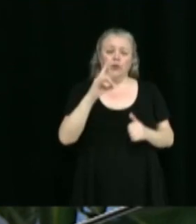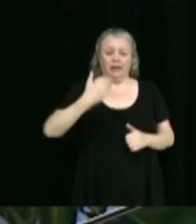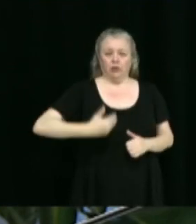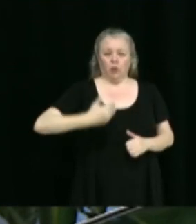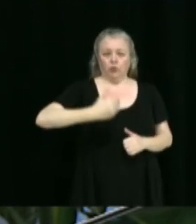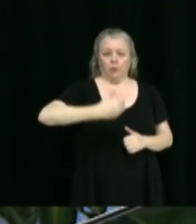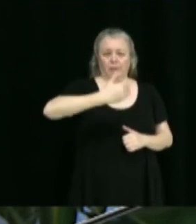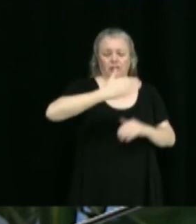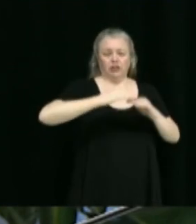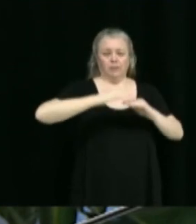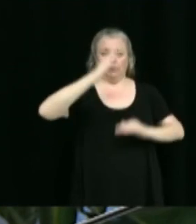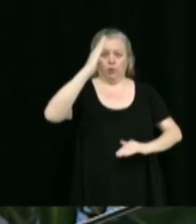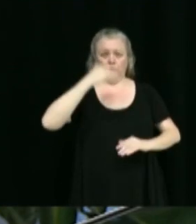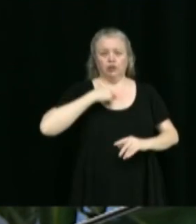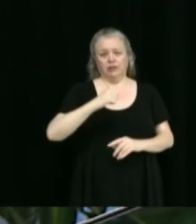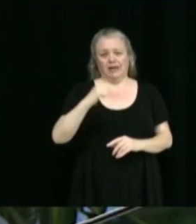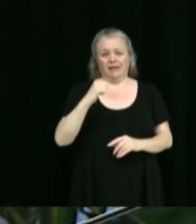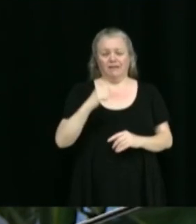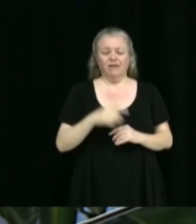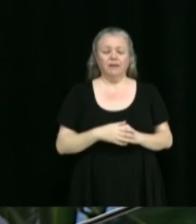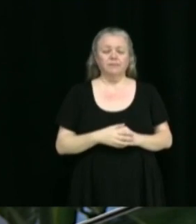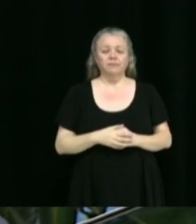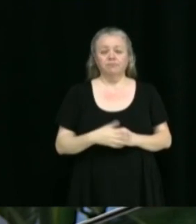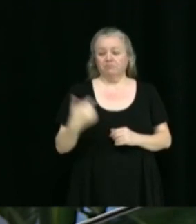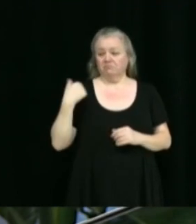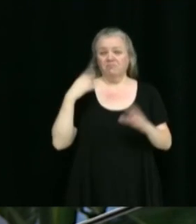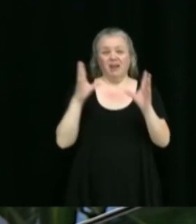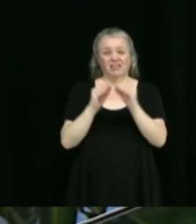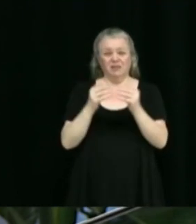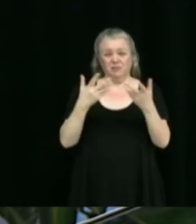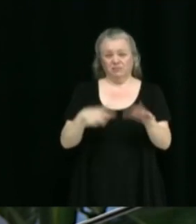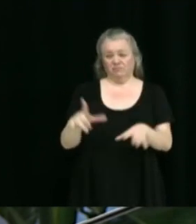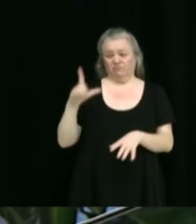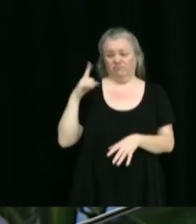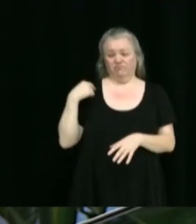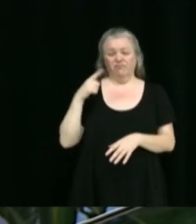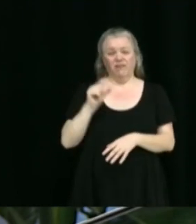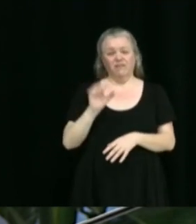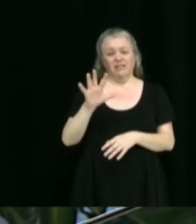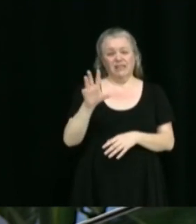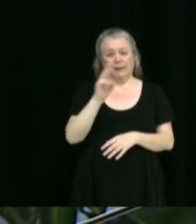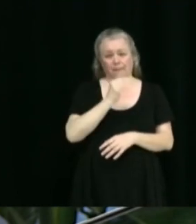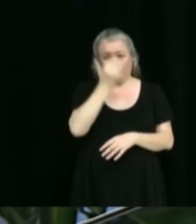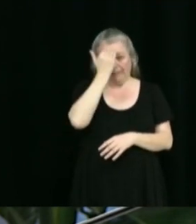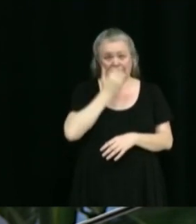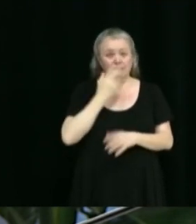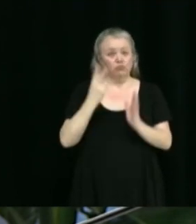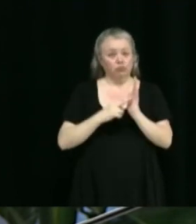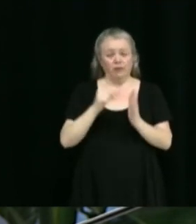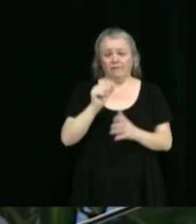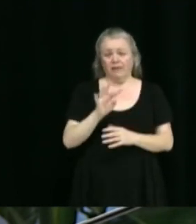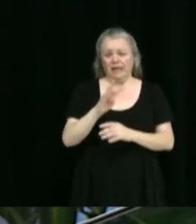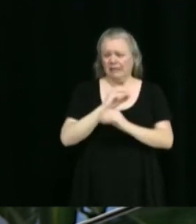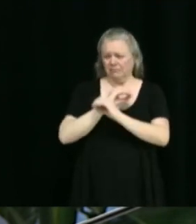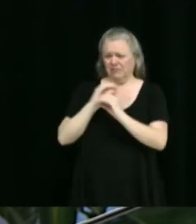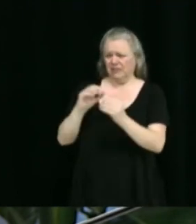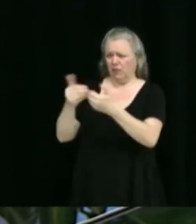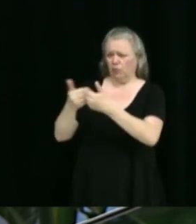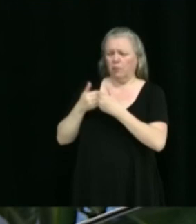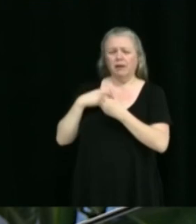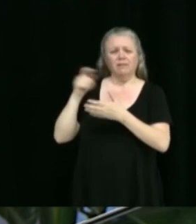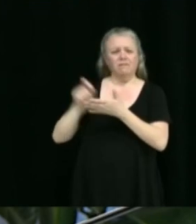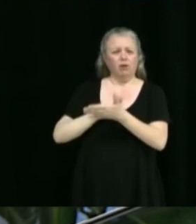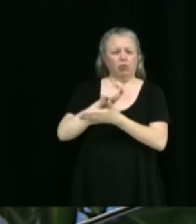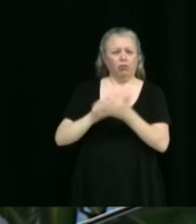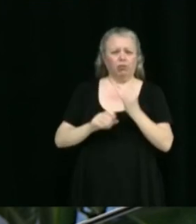que l'Assemblée publique de consultation a eu lieu le lundi 25 mars 2024. Attendu qu'aucune demande d'approbation référendaire n'a été